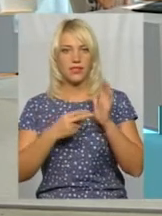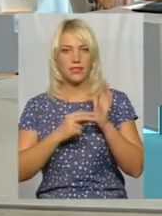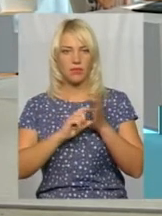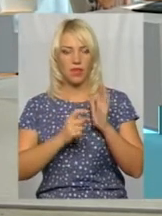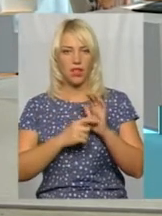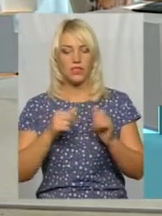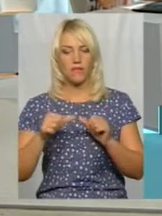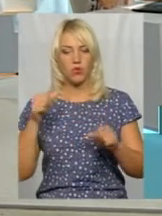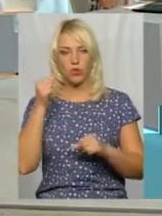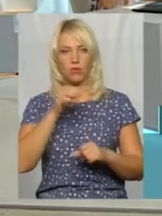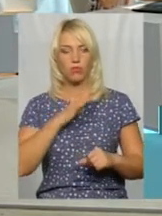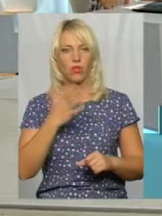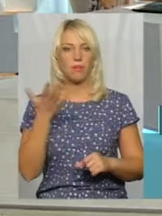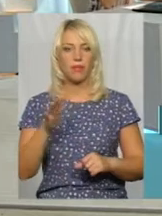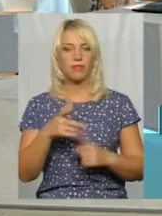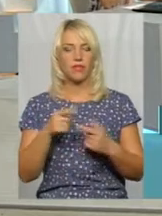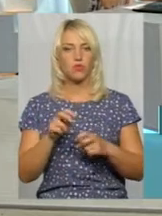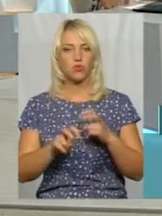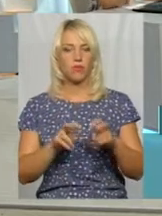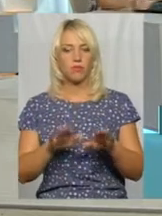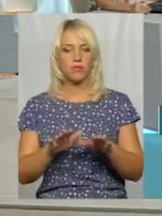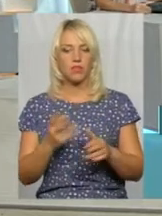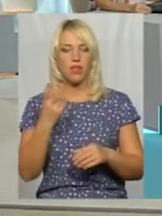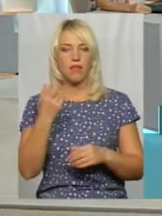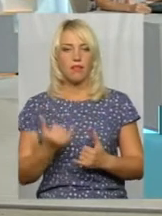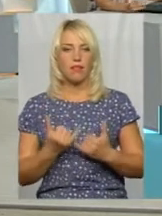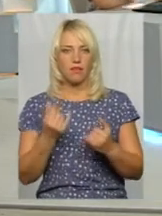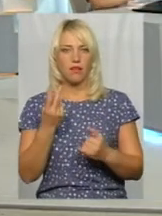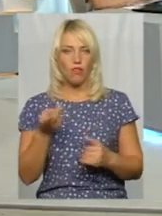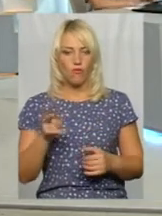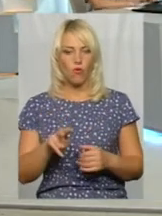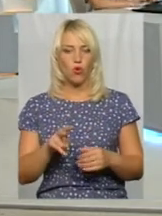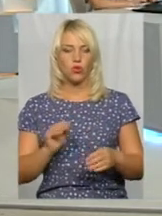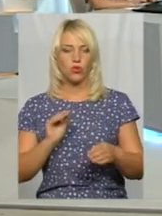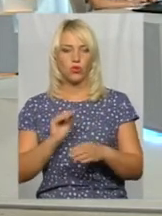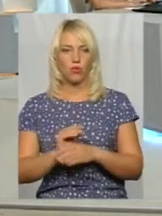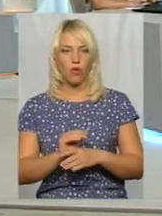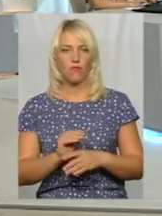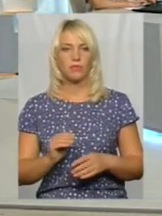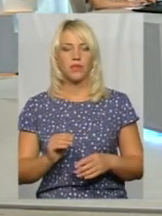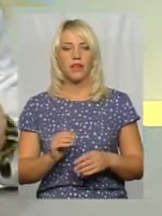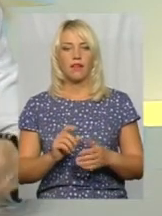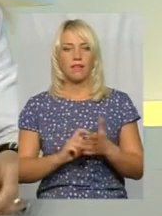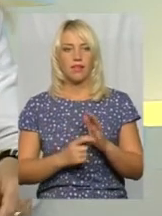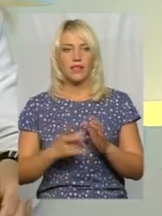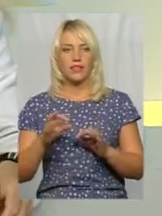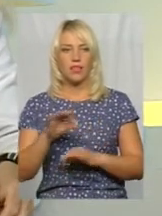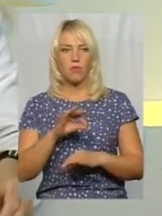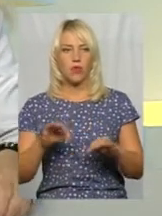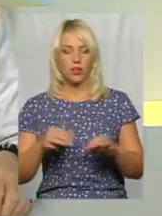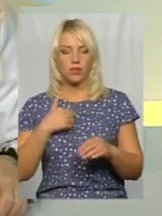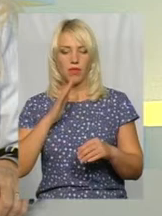було п'ять. Де шукали місце для двох додаткових класів? За проєктом школа передбачена на